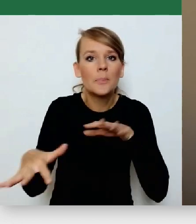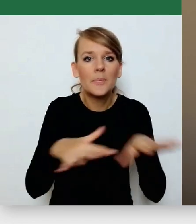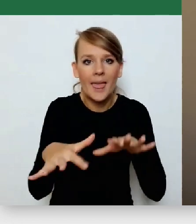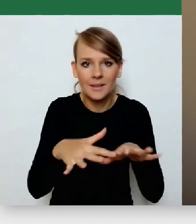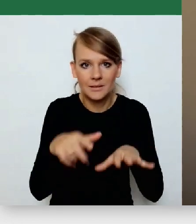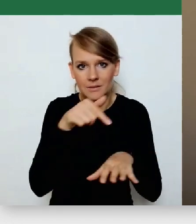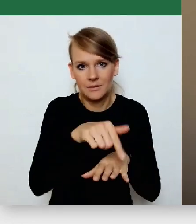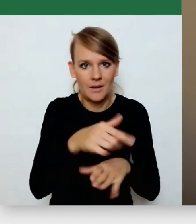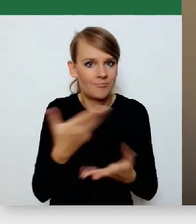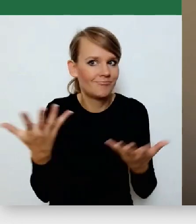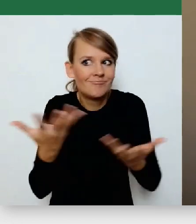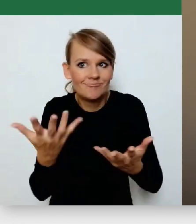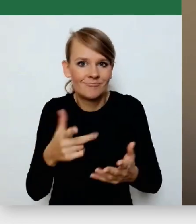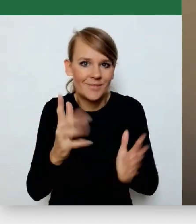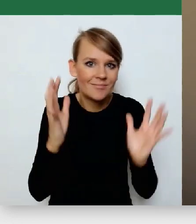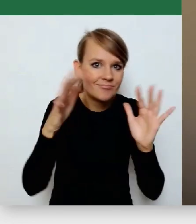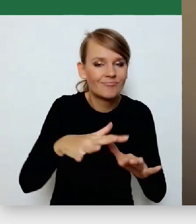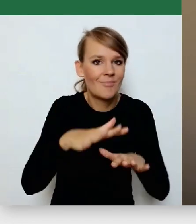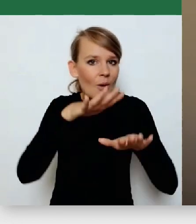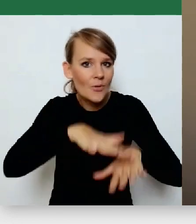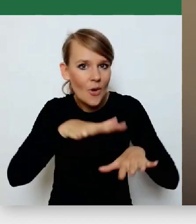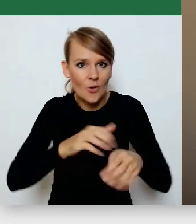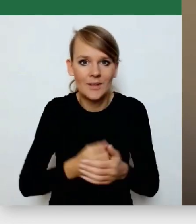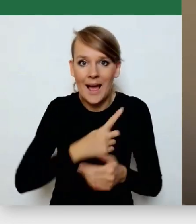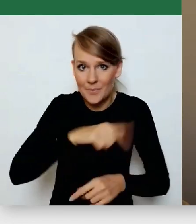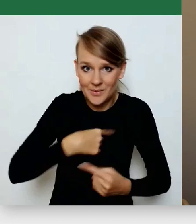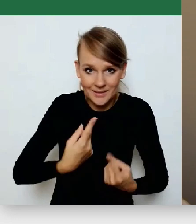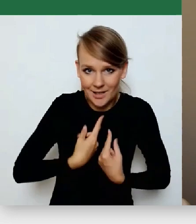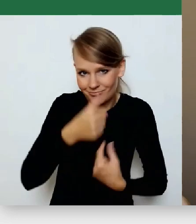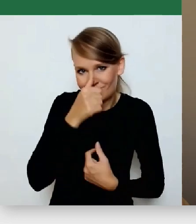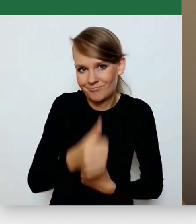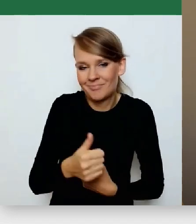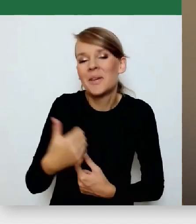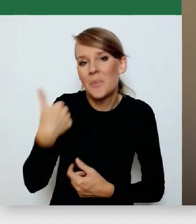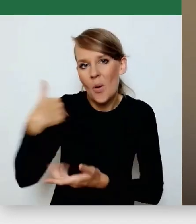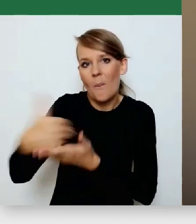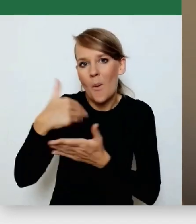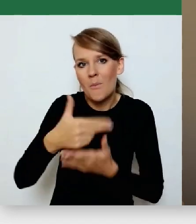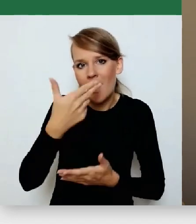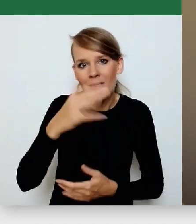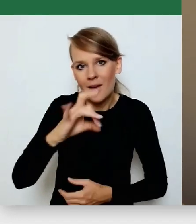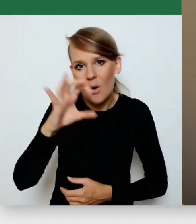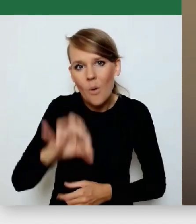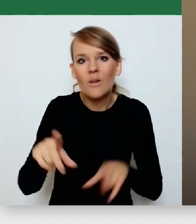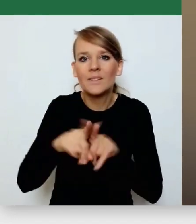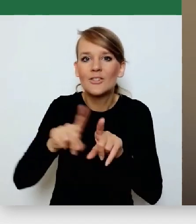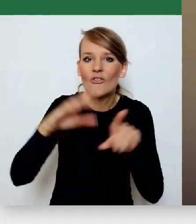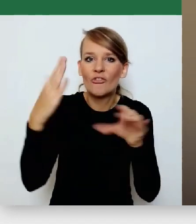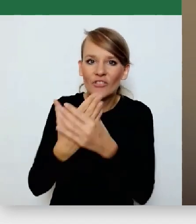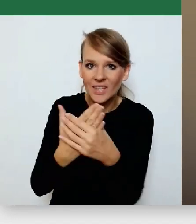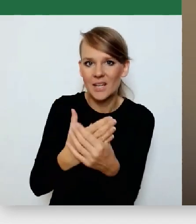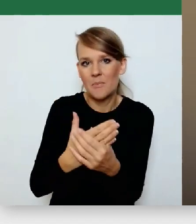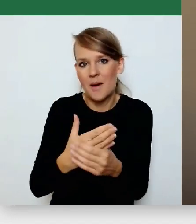zorganizowali, gdyby nie pomoc trzędzie osób czy firm lokalnych, co też bardzo ważne, bo po prostu gdybyśmy zaczęli